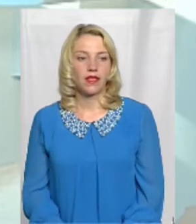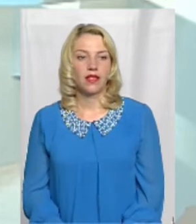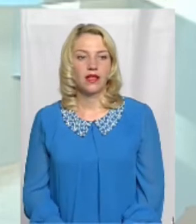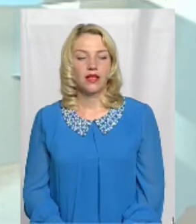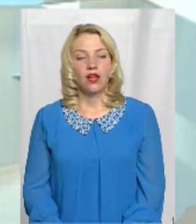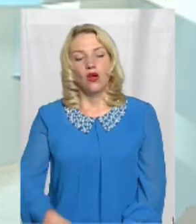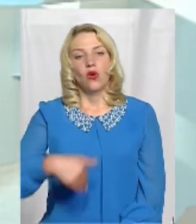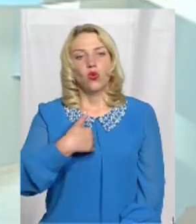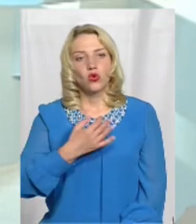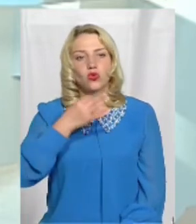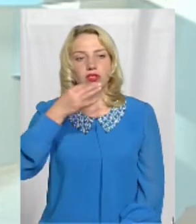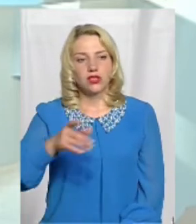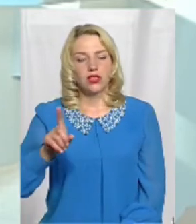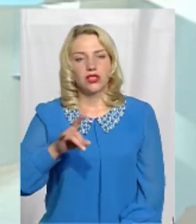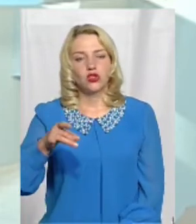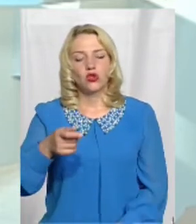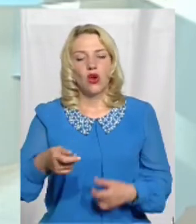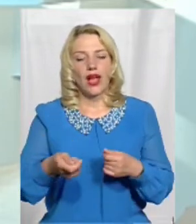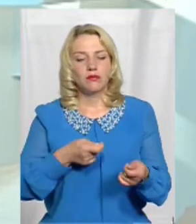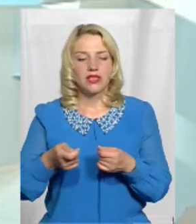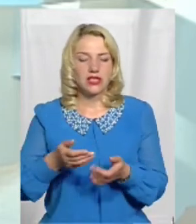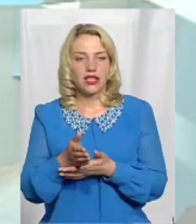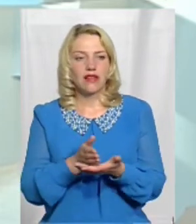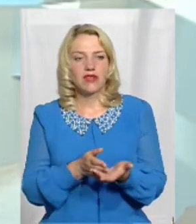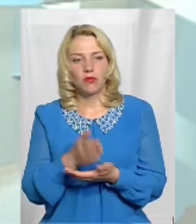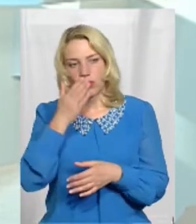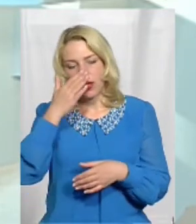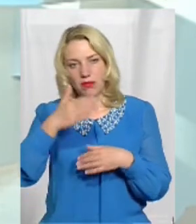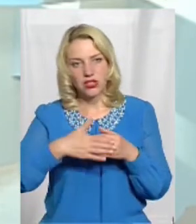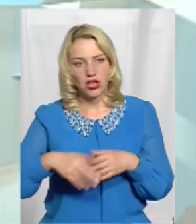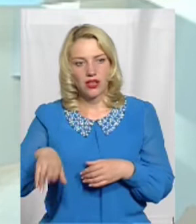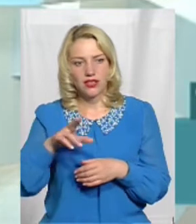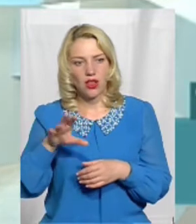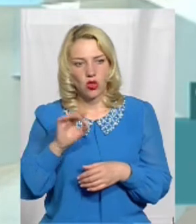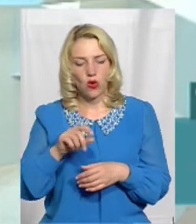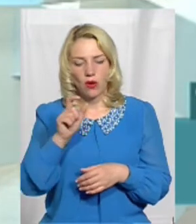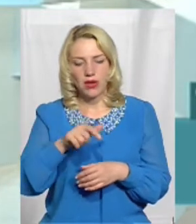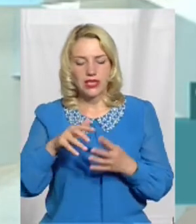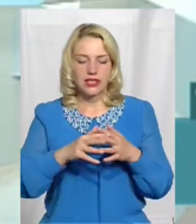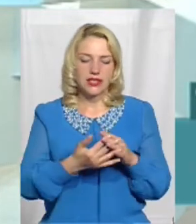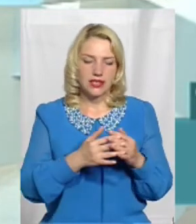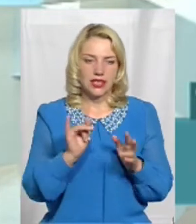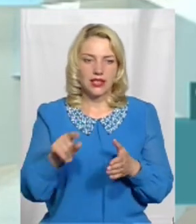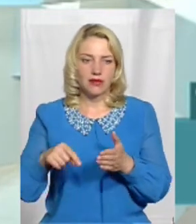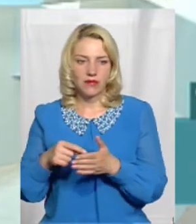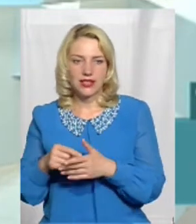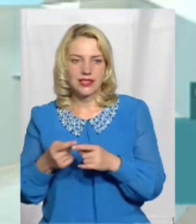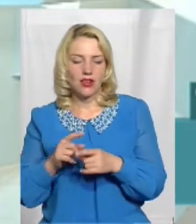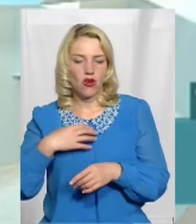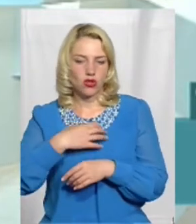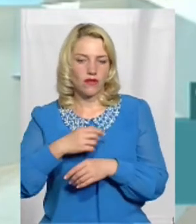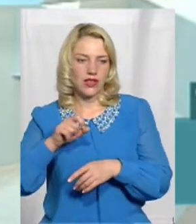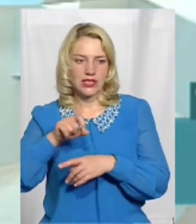Хочу сказати, що адміністративні послуги наближаються до мешканців сіл і міст Це основне